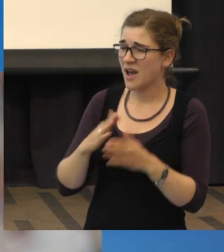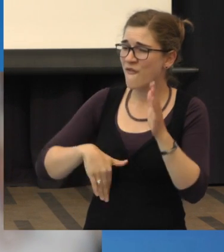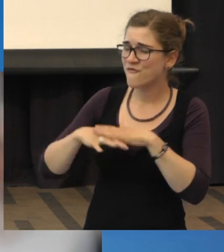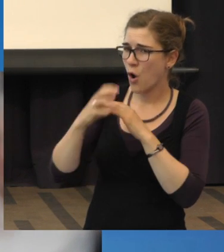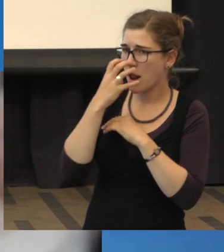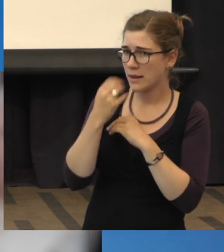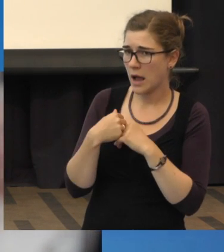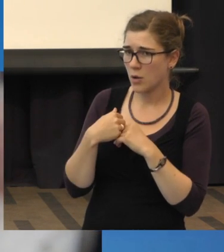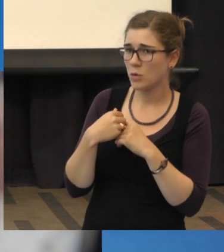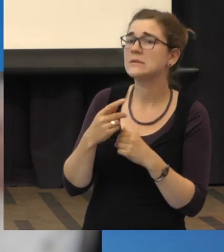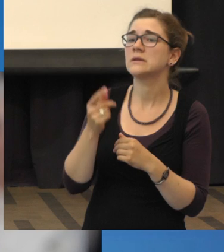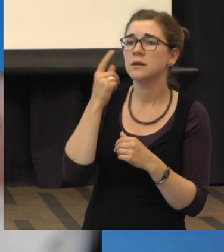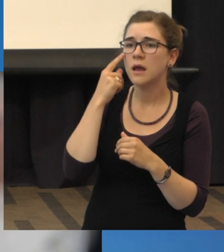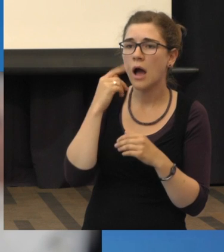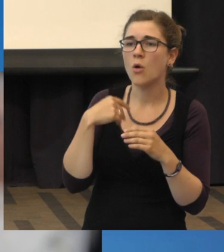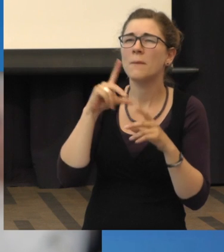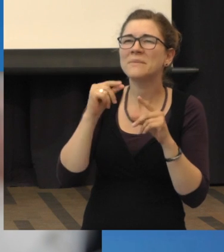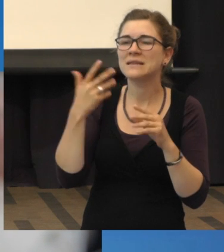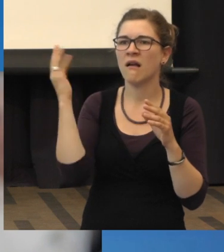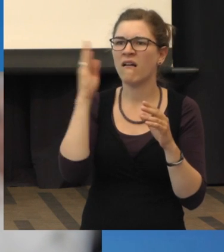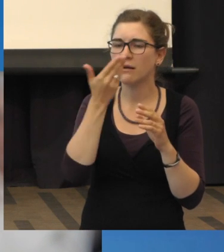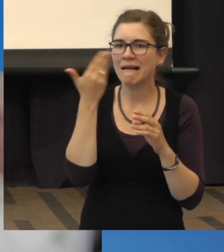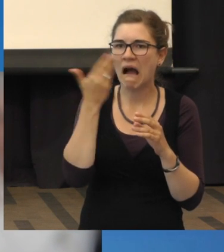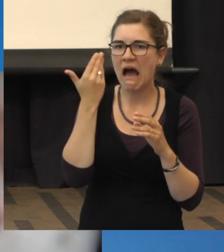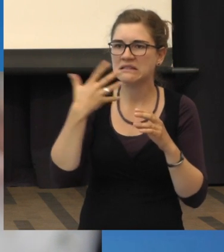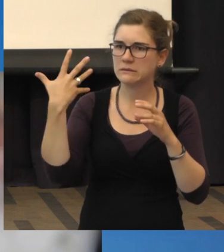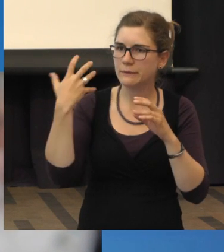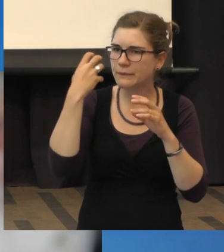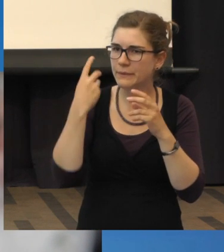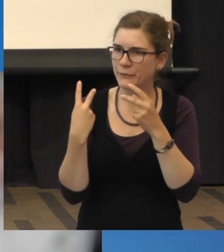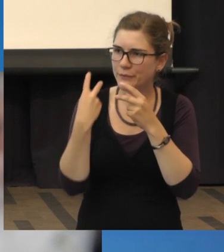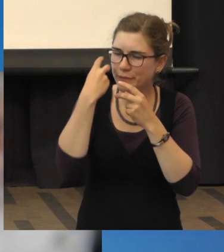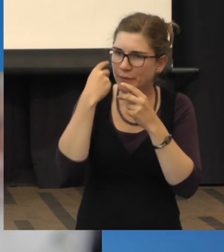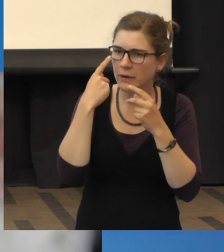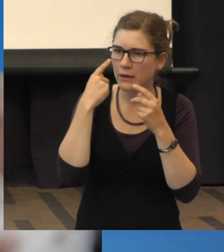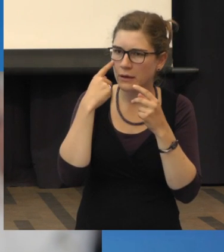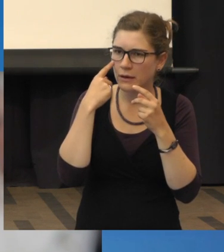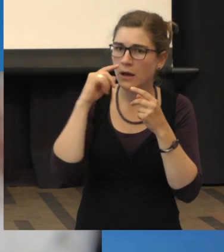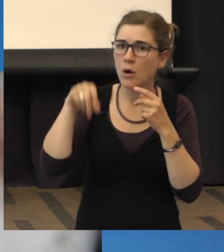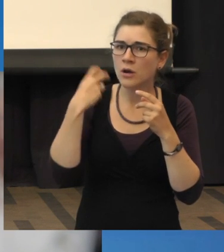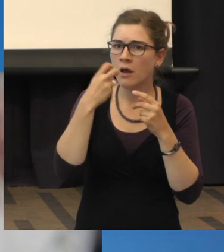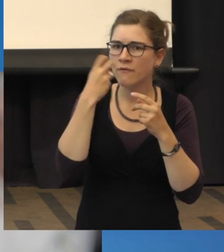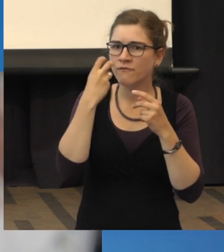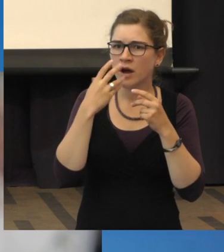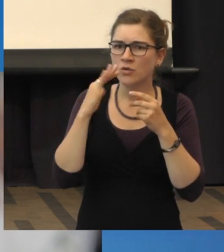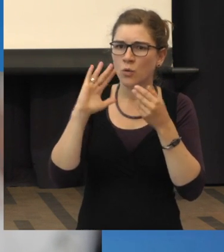etwas Gas reinfüllen und dann würde man versuchen, dass das wieder haftet oder kleiner